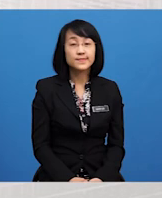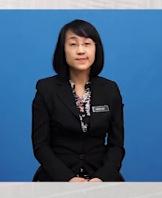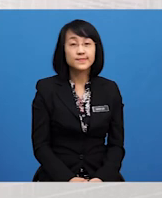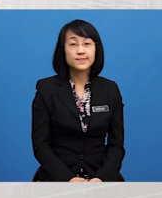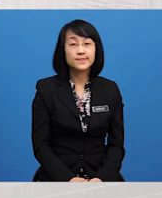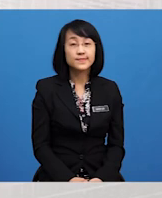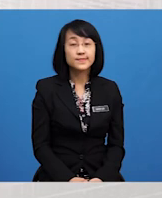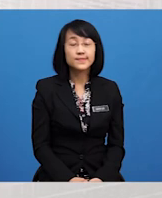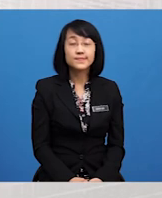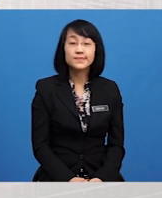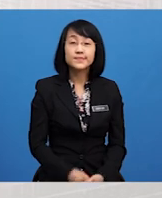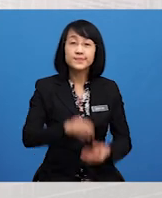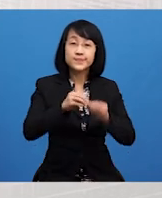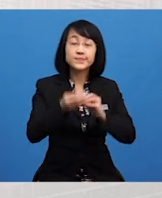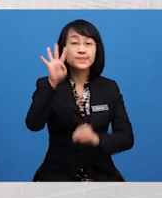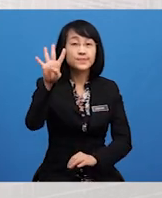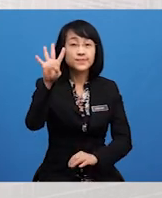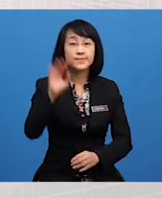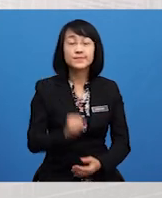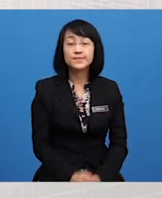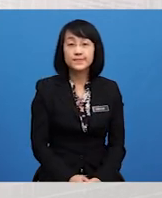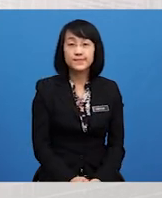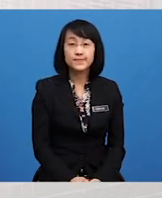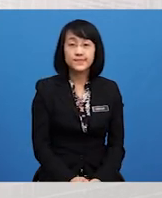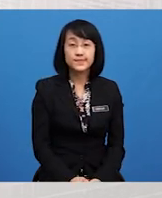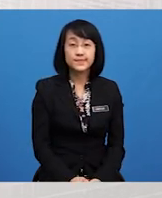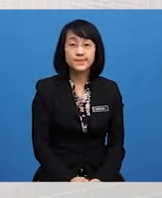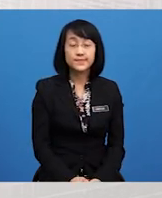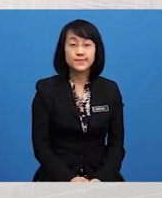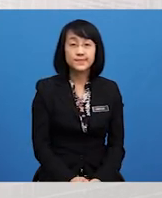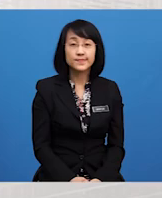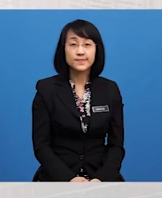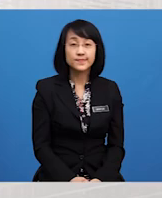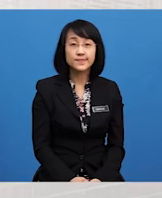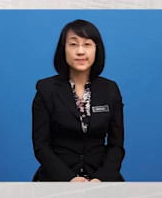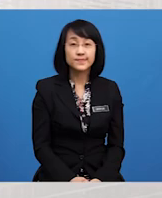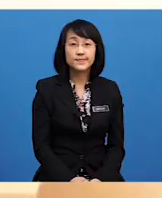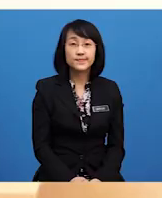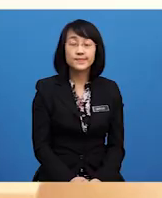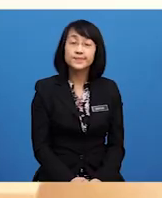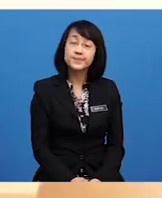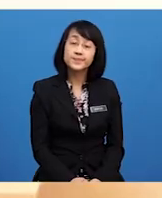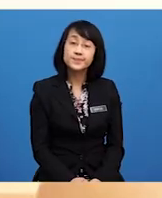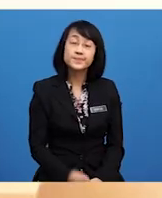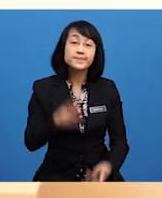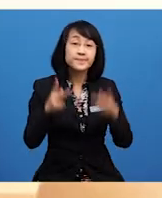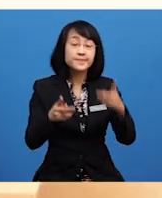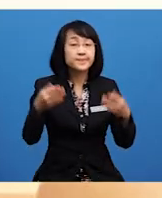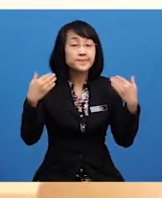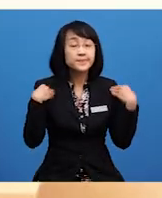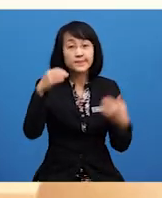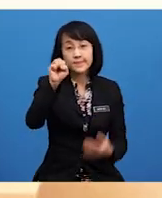Pastikan Pelajar Dapat Menjawab Mengikut Kehendak Soalan Kalau Ada